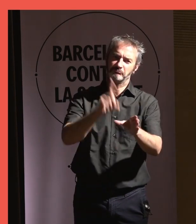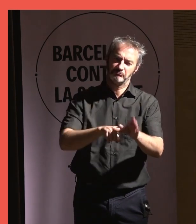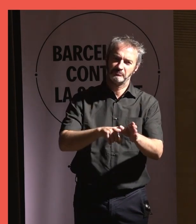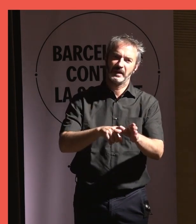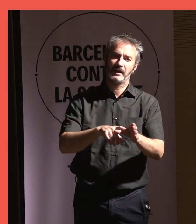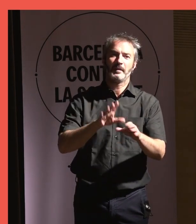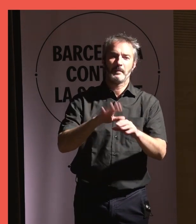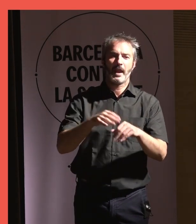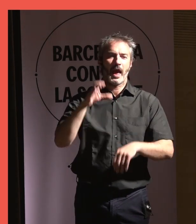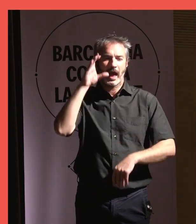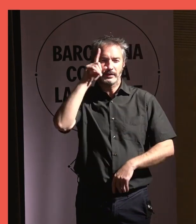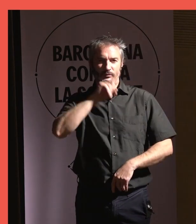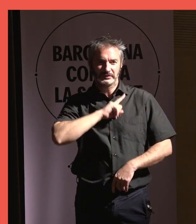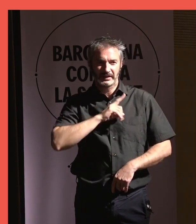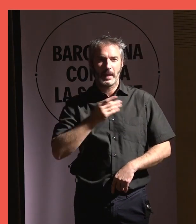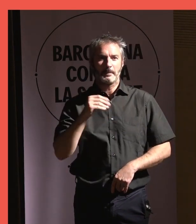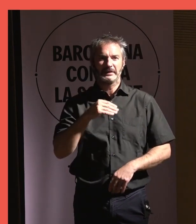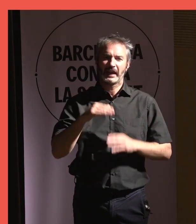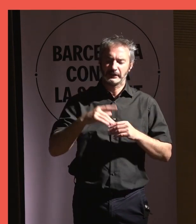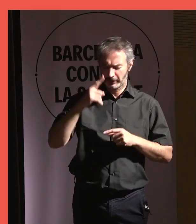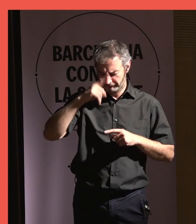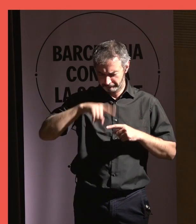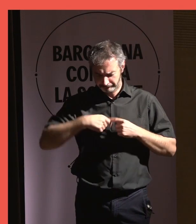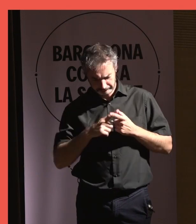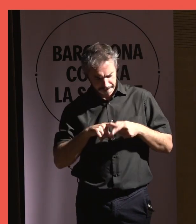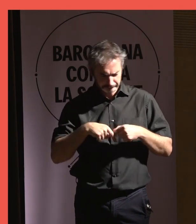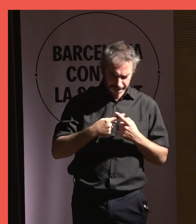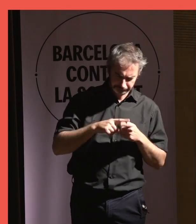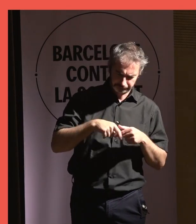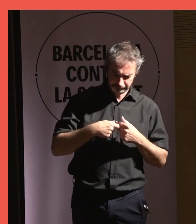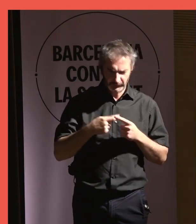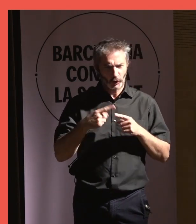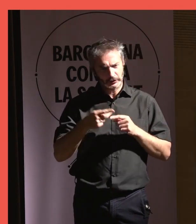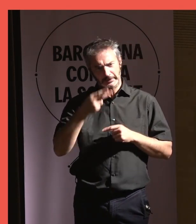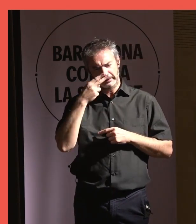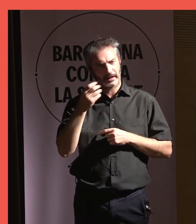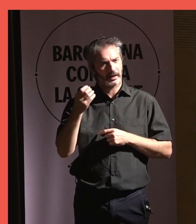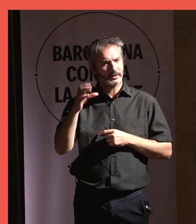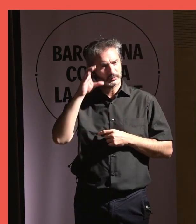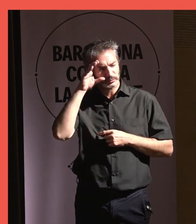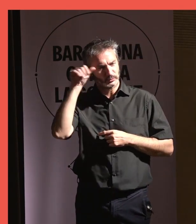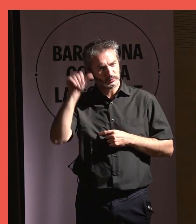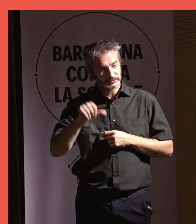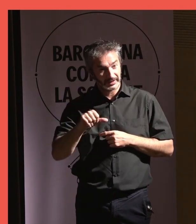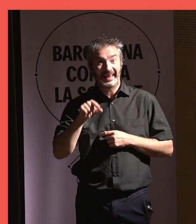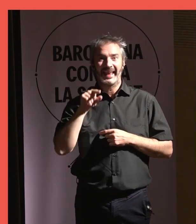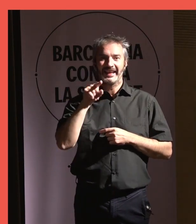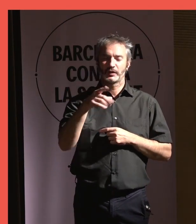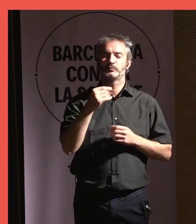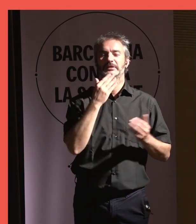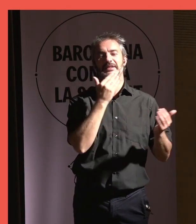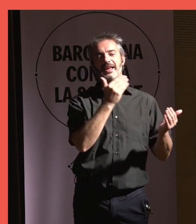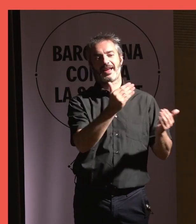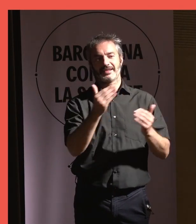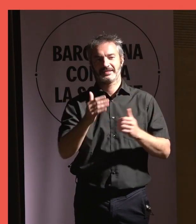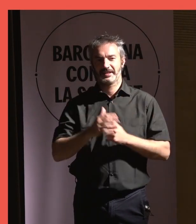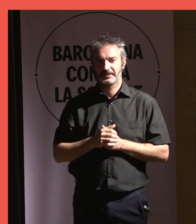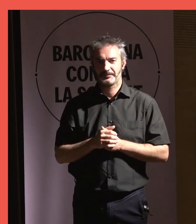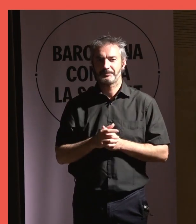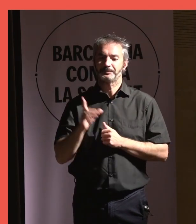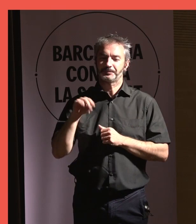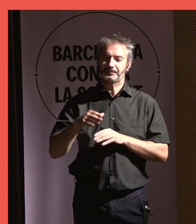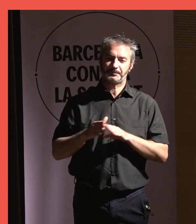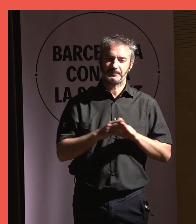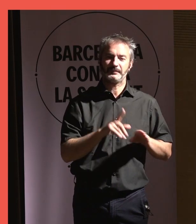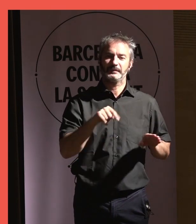i fins i tot us aneu a casa pensant que algú ha dit alguna cosa interessant. Doncs, escolta, en aquests també, moltíssimes gràcies. Deixeu